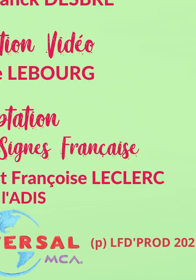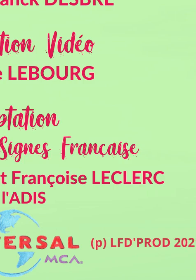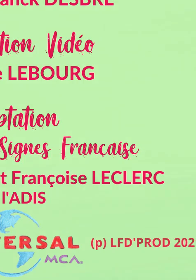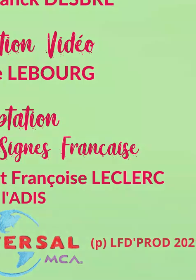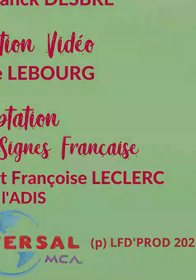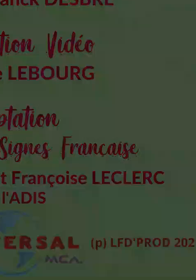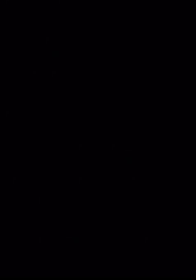Écolo